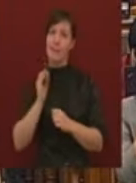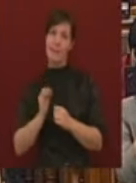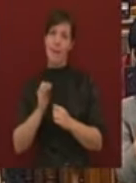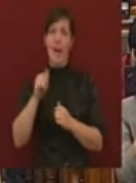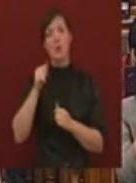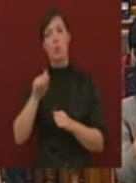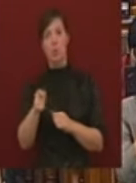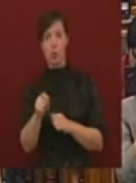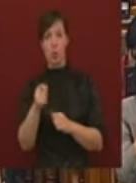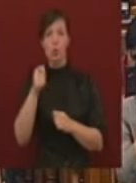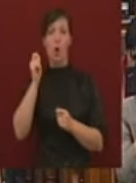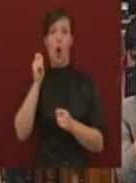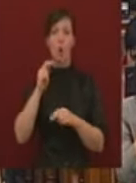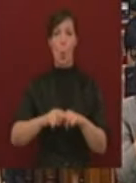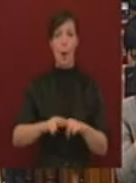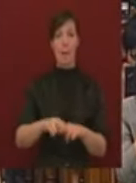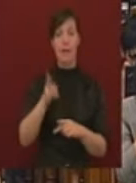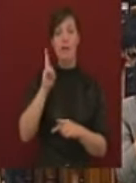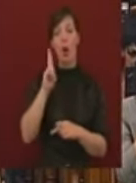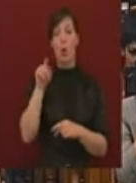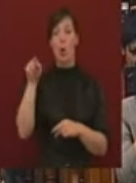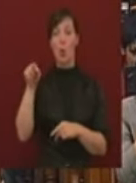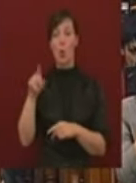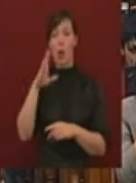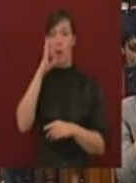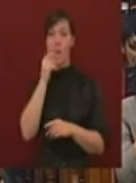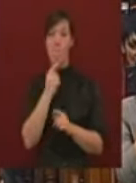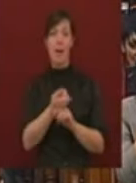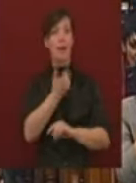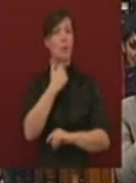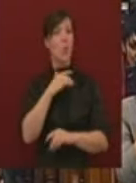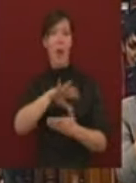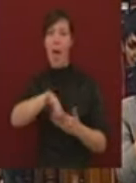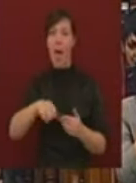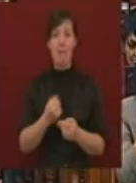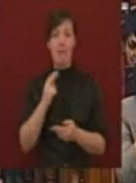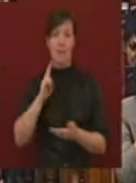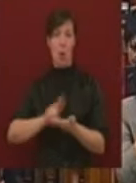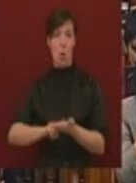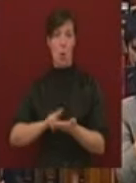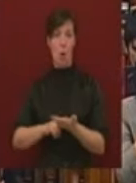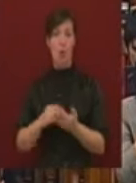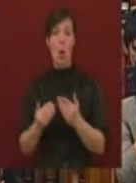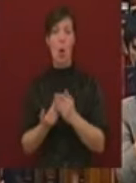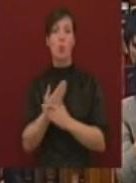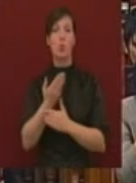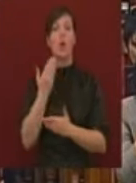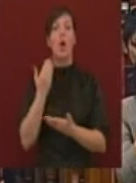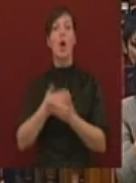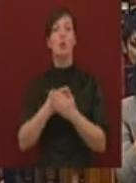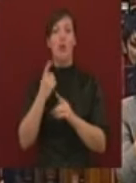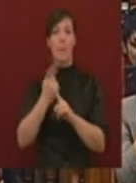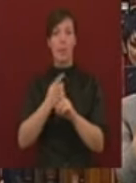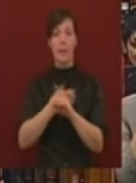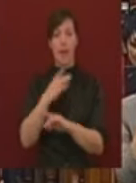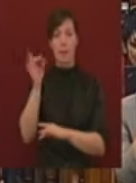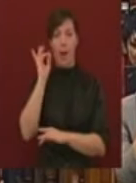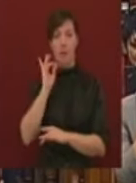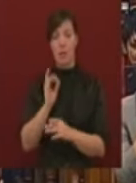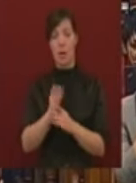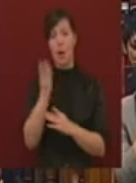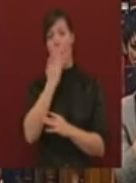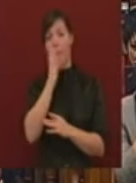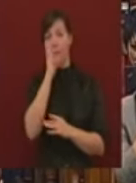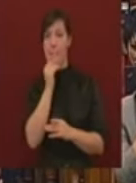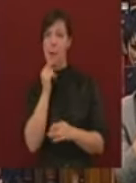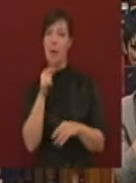elveszik az emberektől a jogot, hogy új gazdaságpolitikát válaszzanak. Elveszik az emberektől azt a jogot, hogyha úgy érzik, hogy rosszabbul